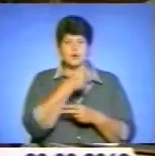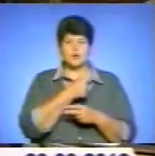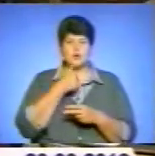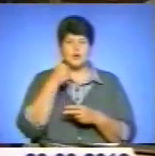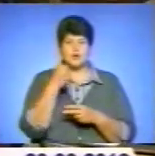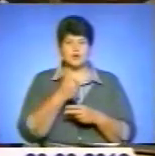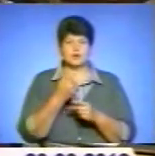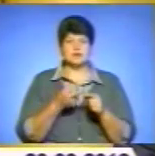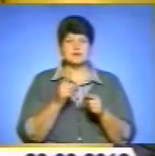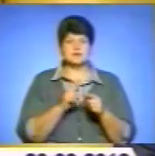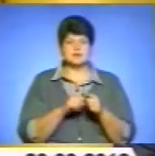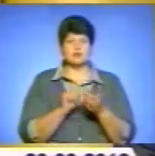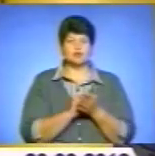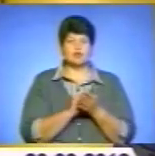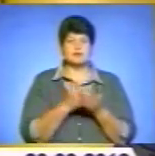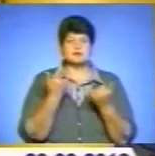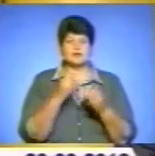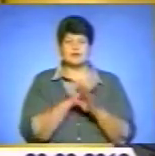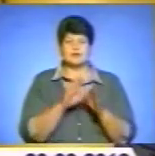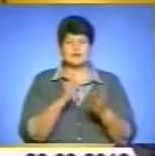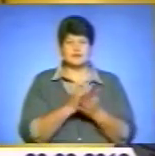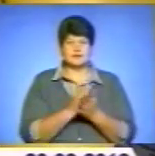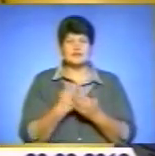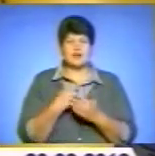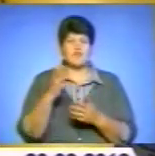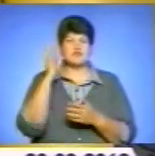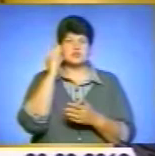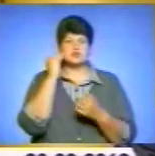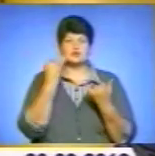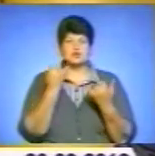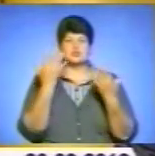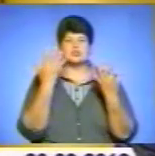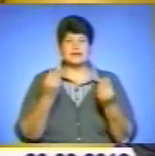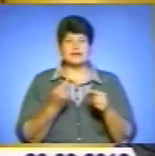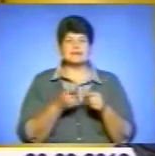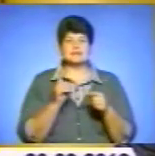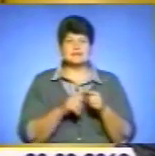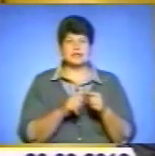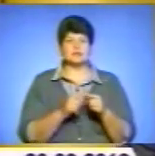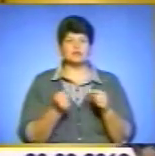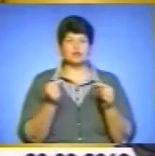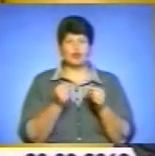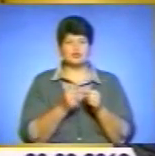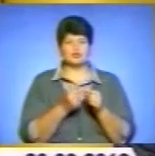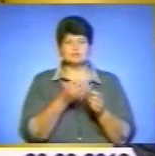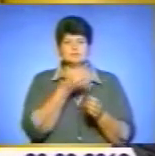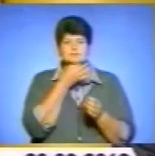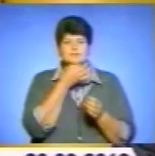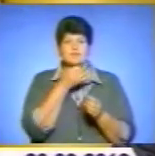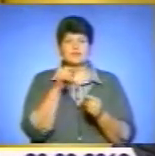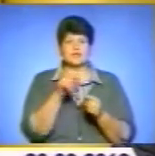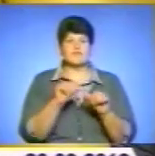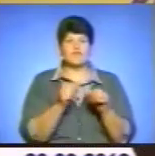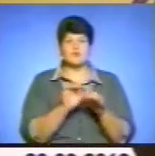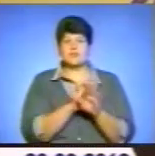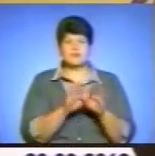України не на часі. Це моя особиста точка зору. Я вважаю, що на сьогоднішній день це точно передчасно, а можливо в такій формі навіть не